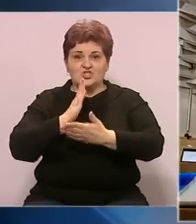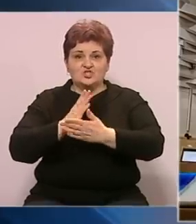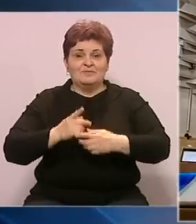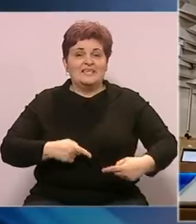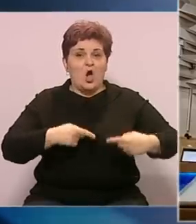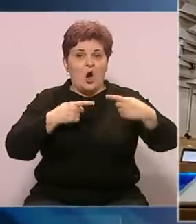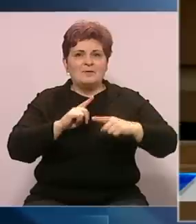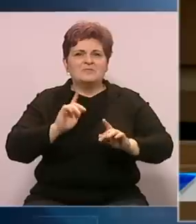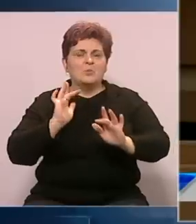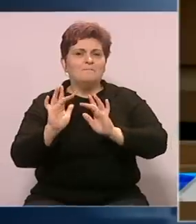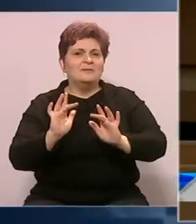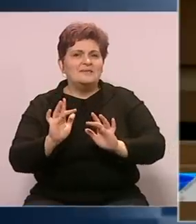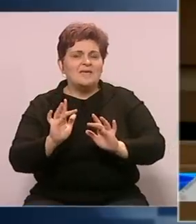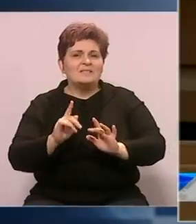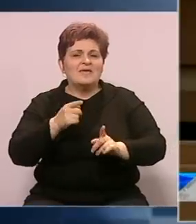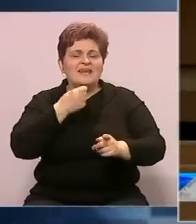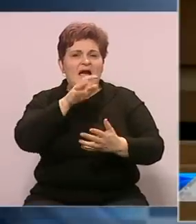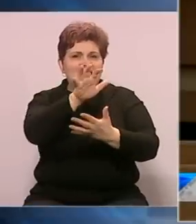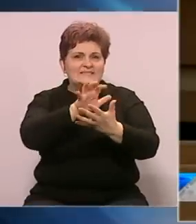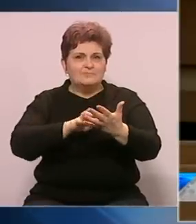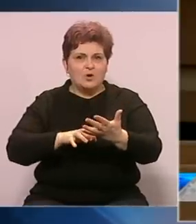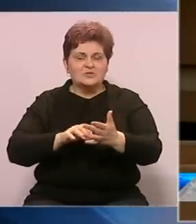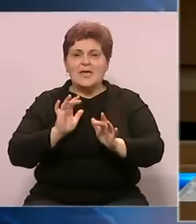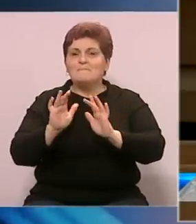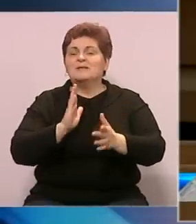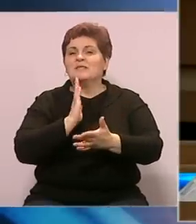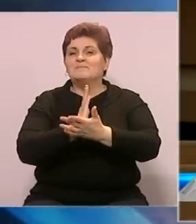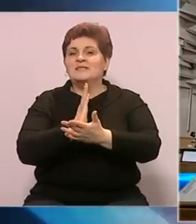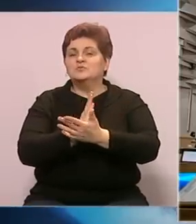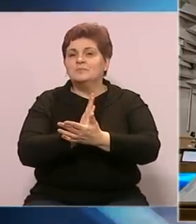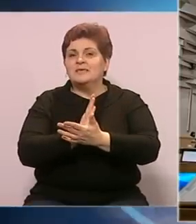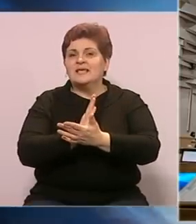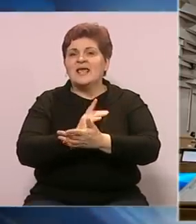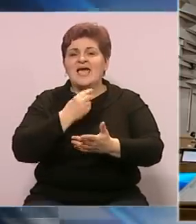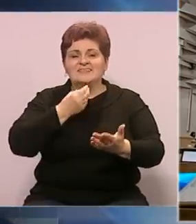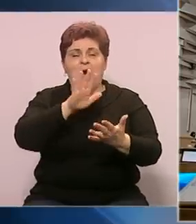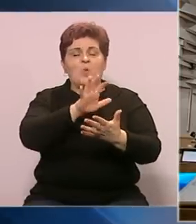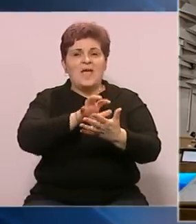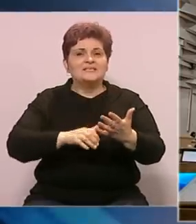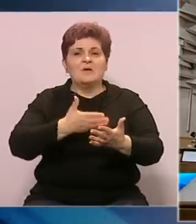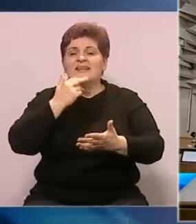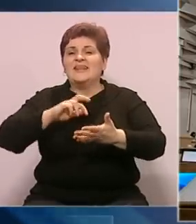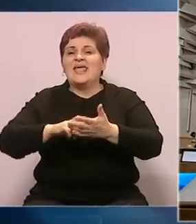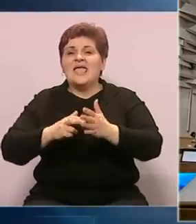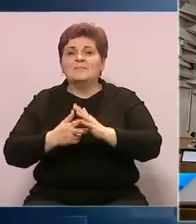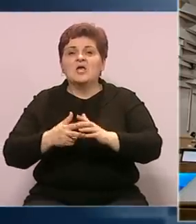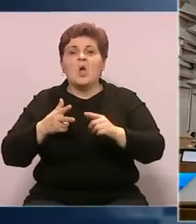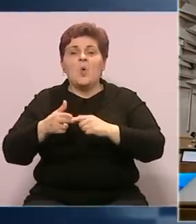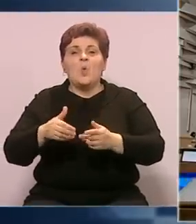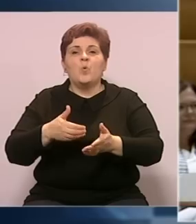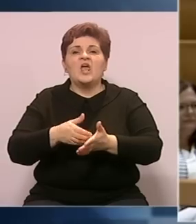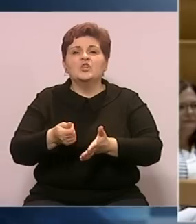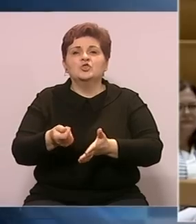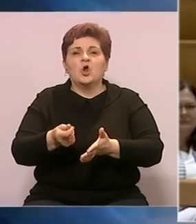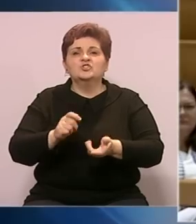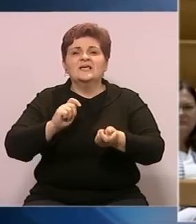imali su niz primjedbi na izloženi ekspoze. Primjedbe su se odnosile na činjenicu da u ekspozeu nema plana da se ukinu trošarine i